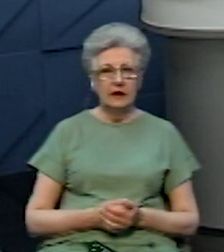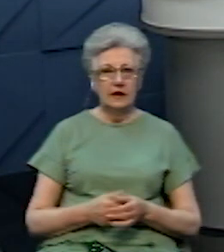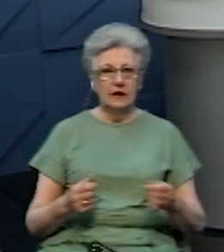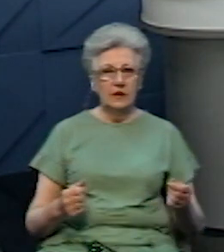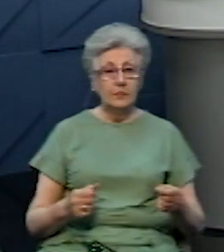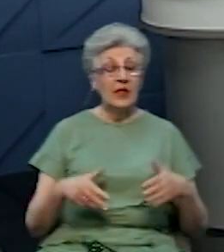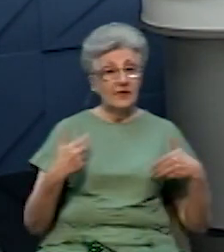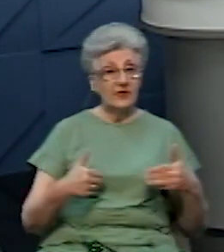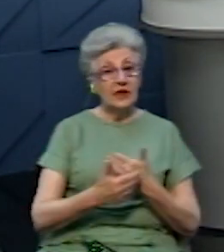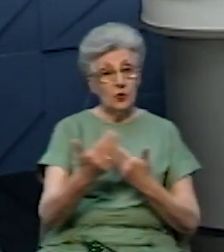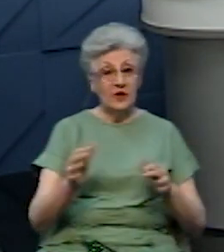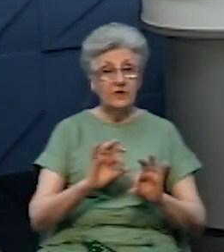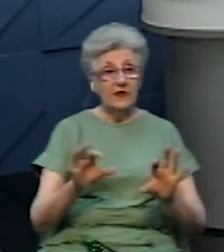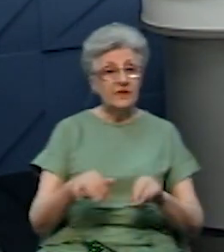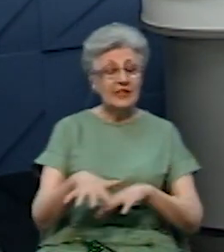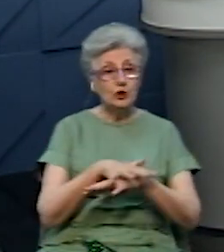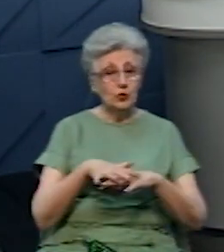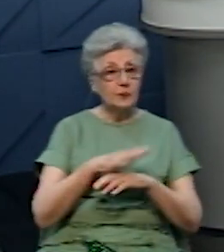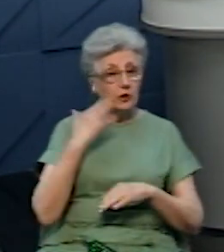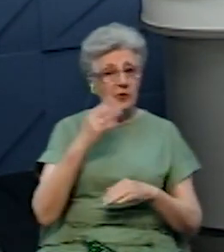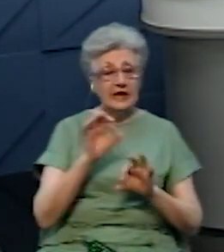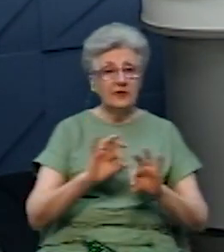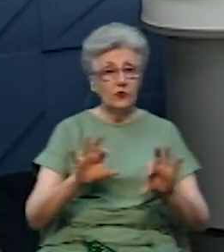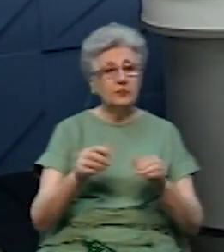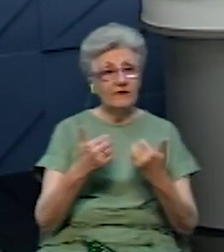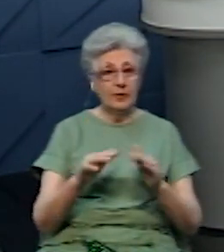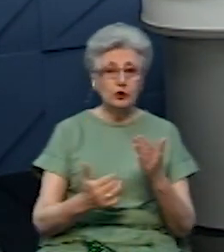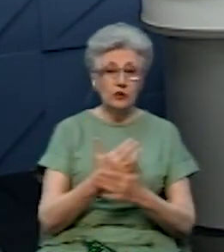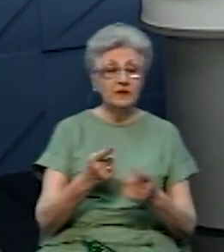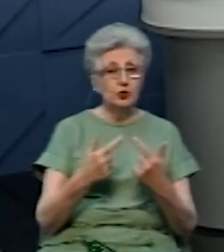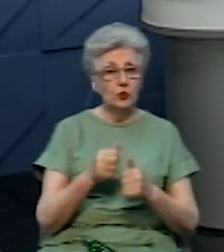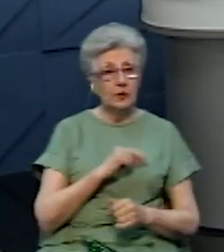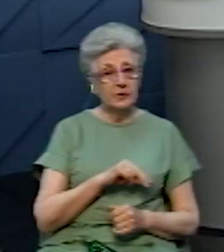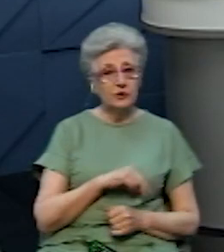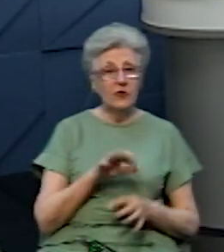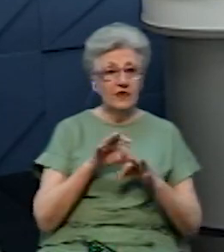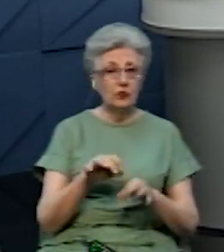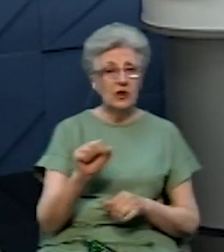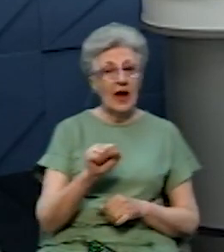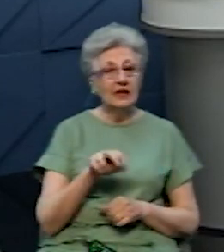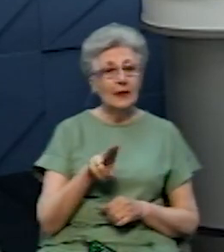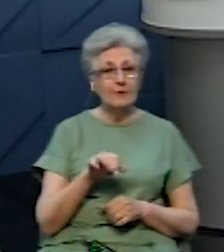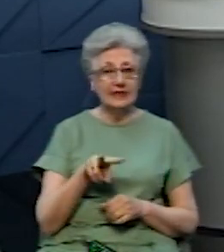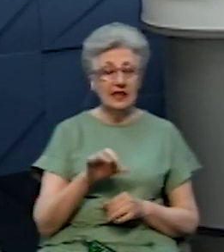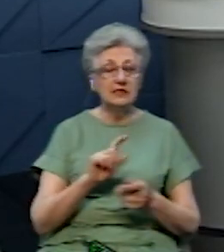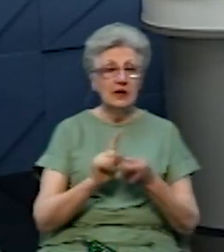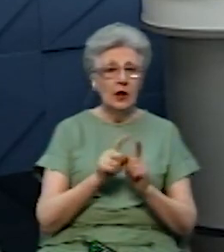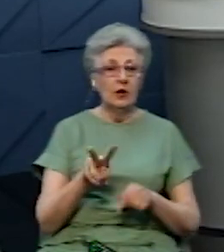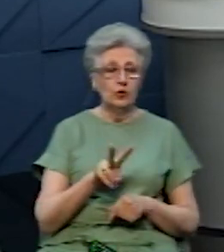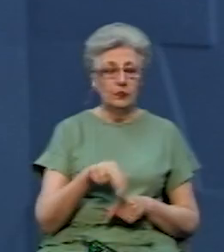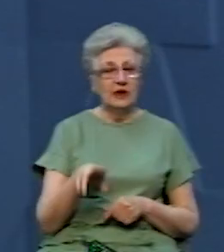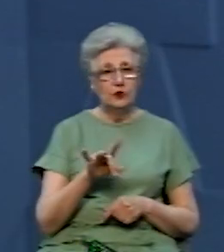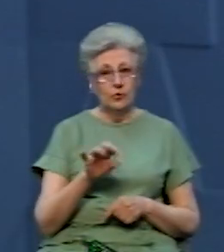Вітаю вас в ефірі Суспільного Буковини. Інформаційний випуск новин. У студії працюють ведуча Алла Подлєсна та сурдоперекладачка Людмила